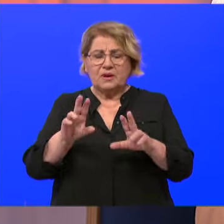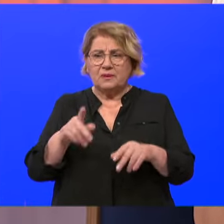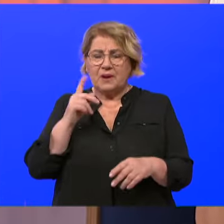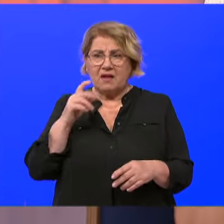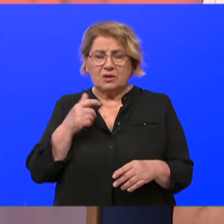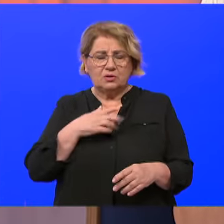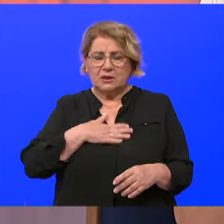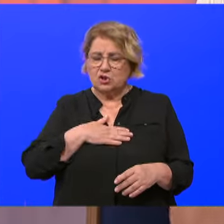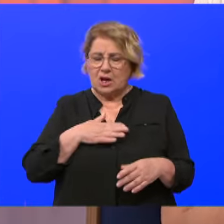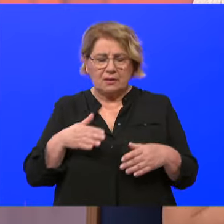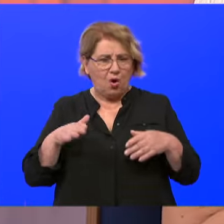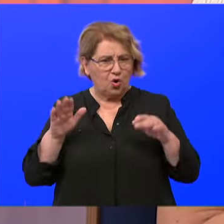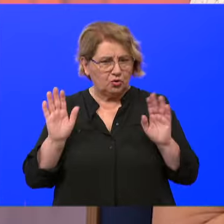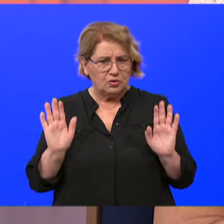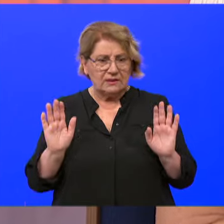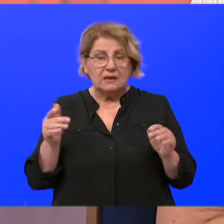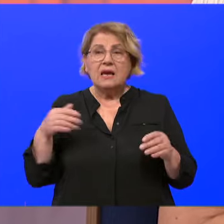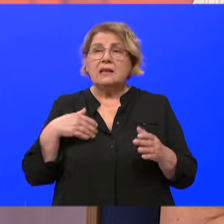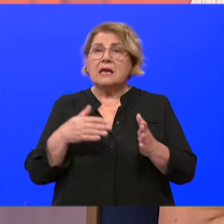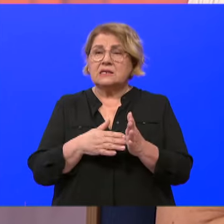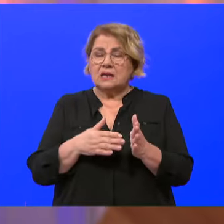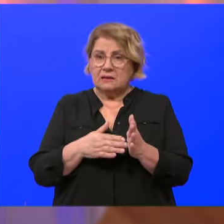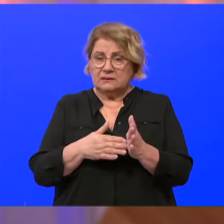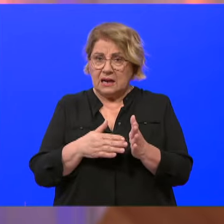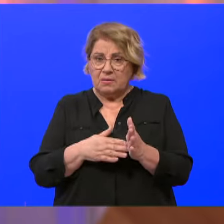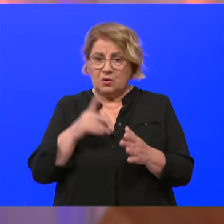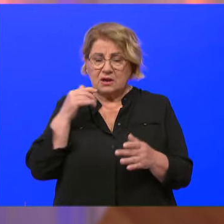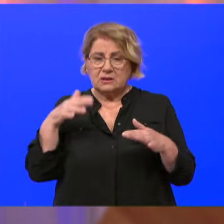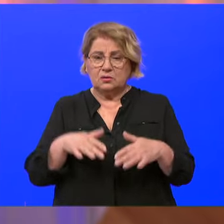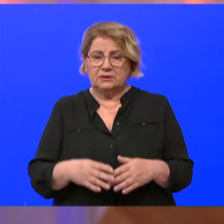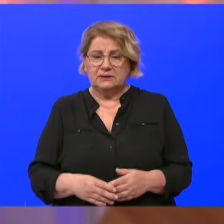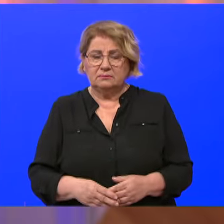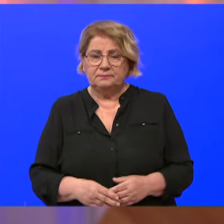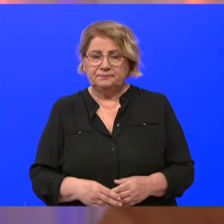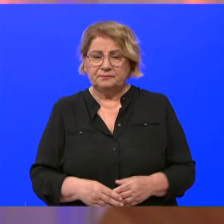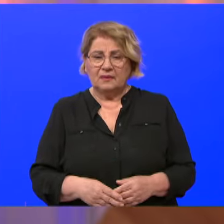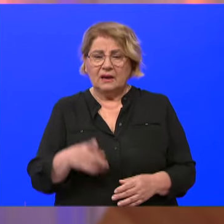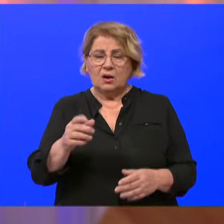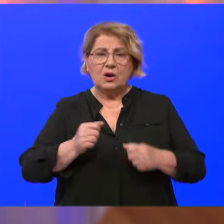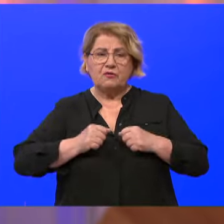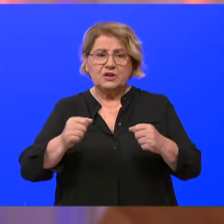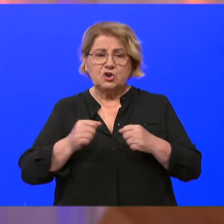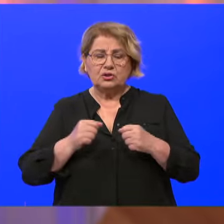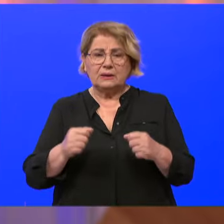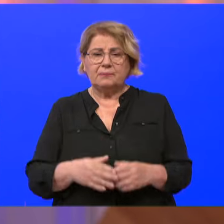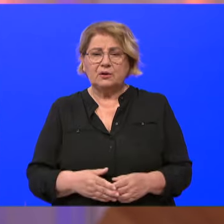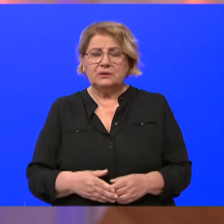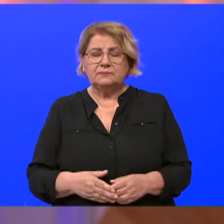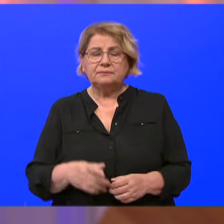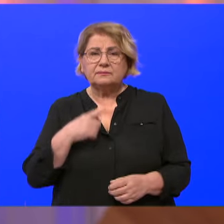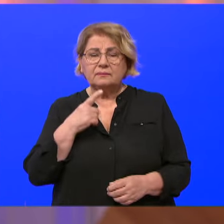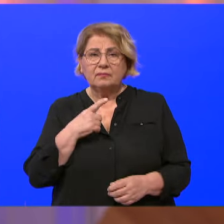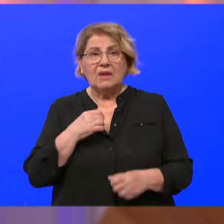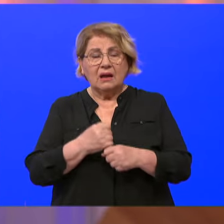nećemo odustati, idemo jer nas ljudi trebaju. Evo ovako, ja kao fizijoterapeut, onkološki terapeut